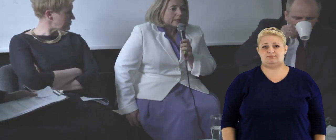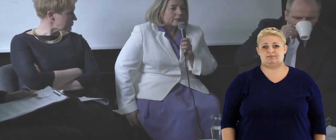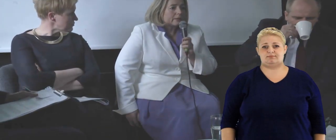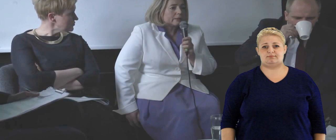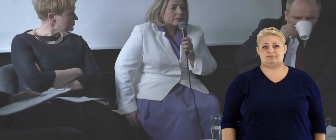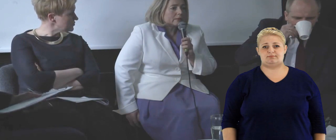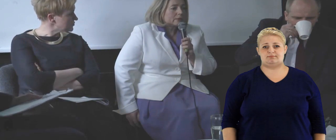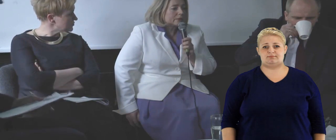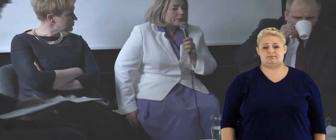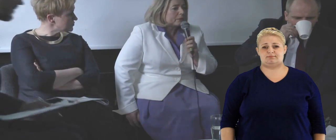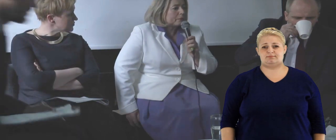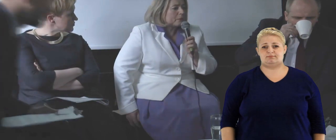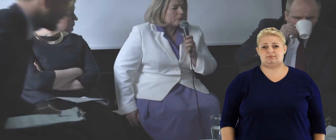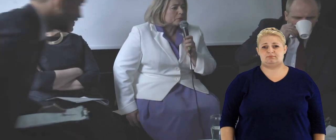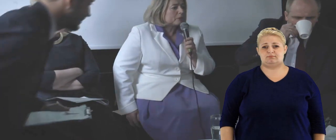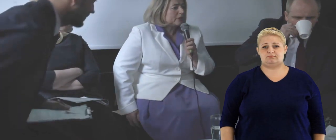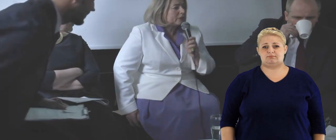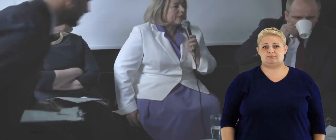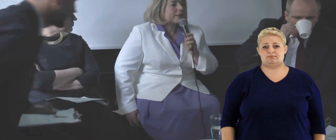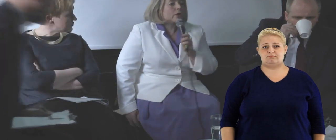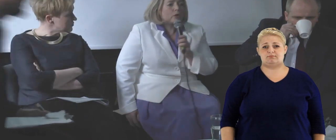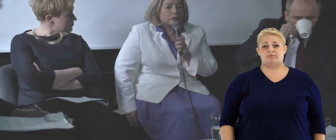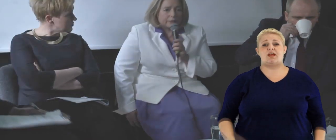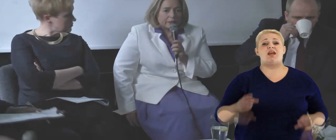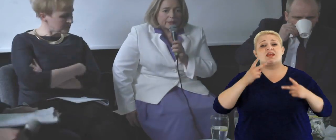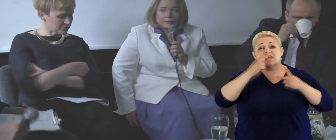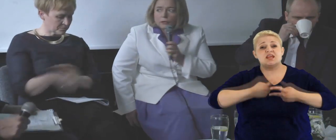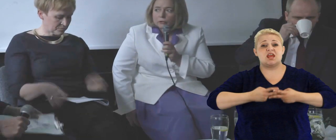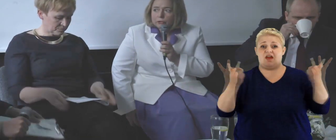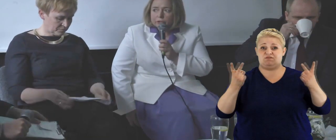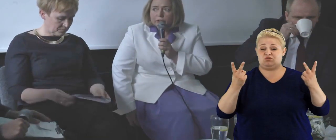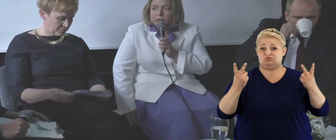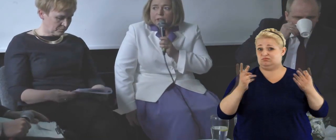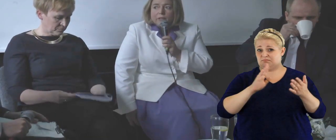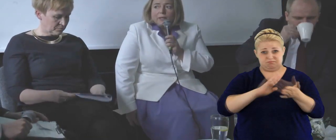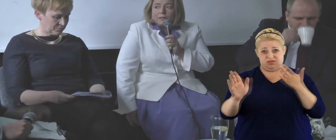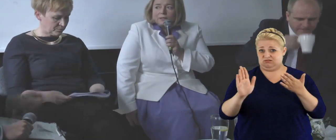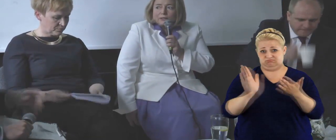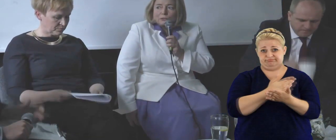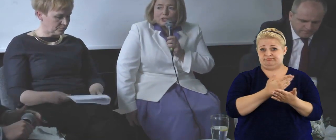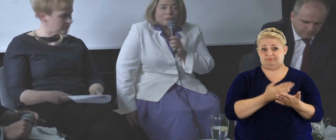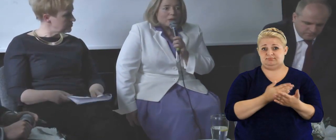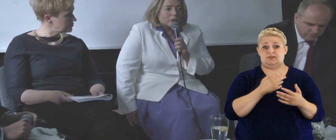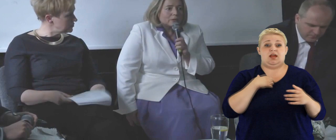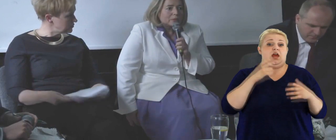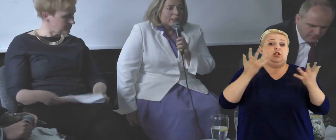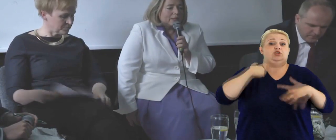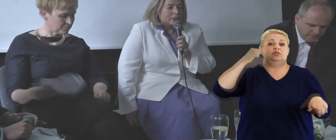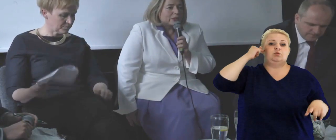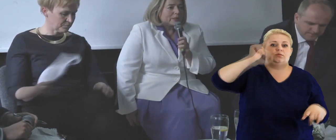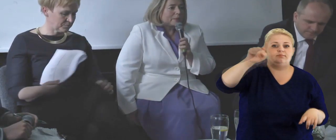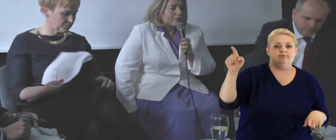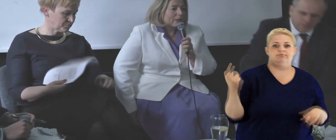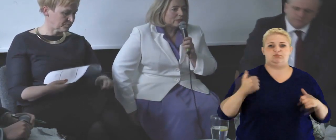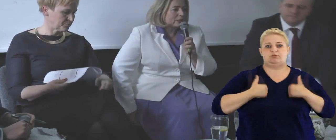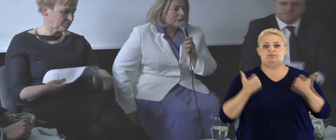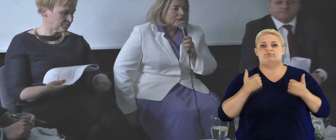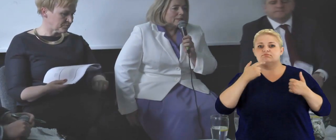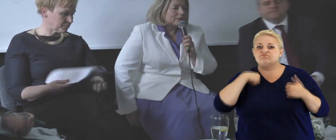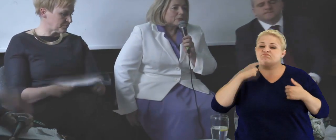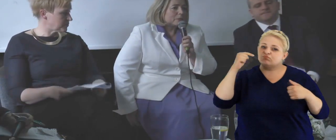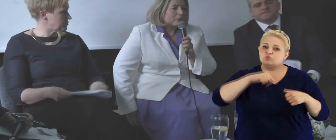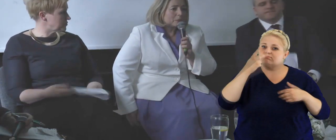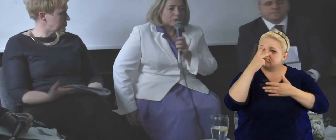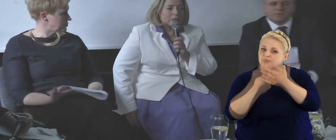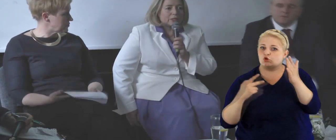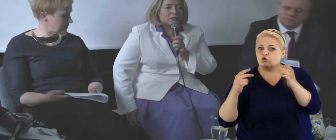rozmaite traktaty z pominięciem jakiejkolwiek jawności, gdzie słyszymy o tym, że, prawda, że,